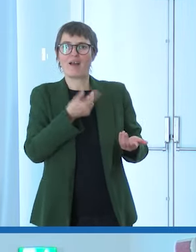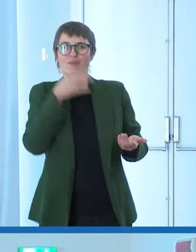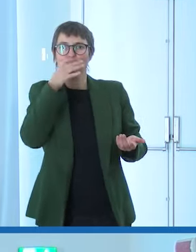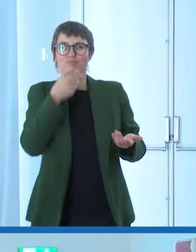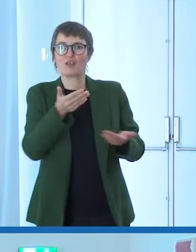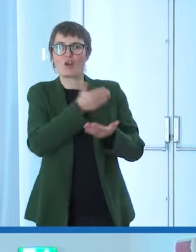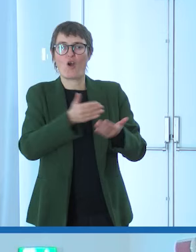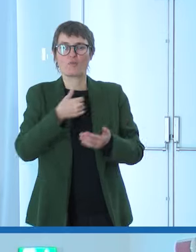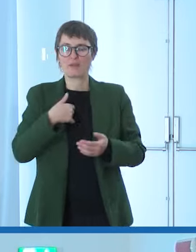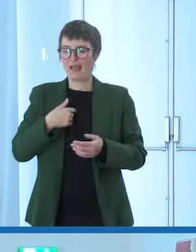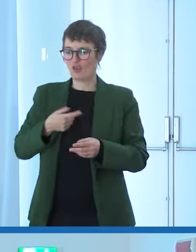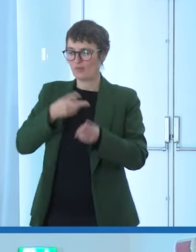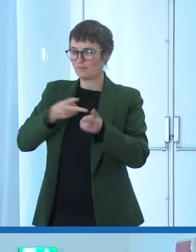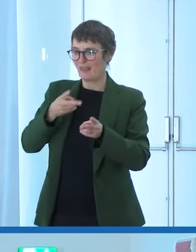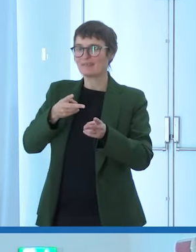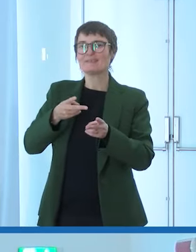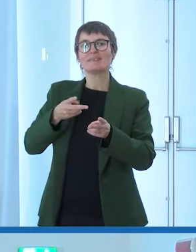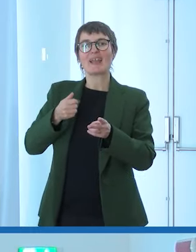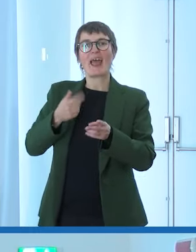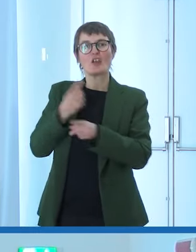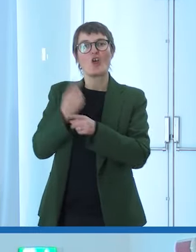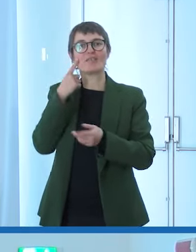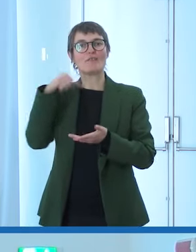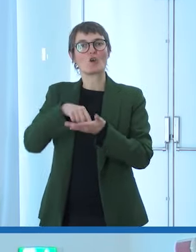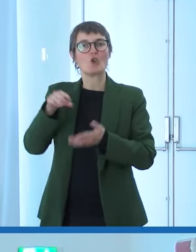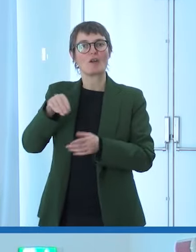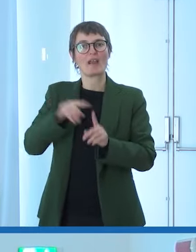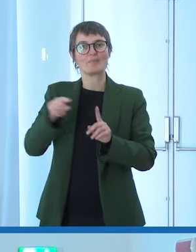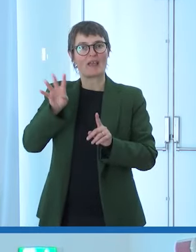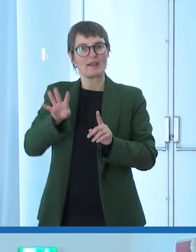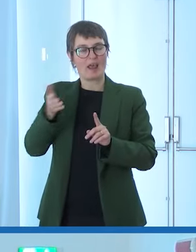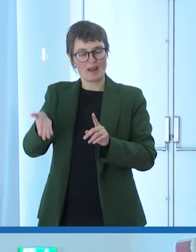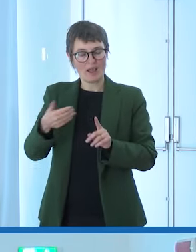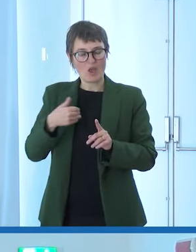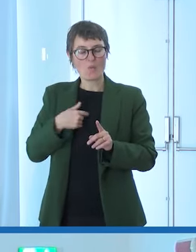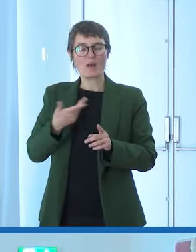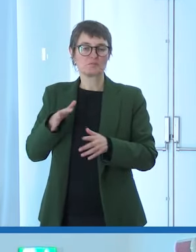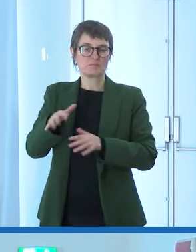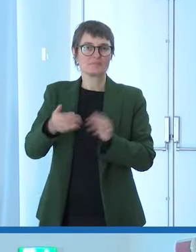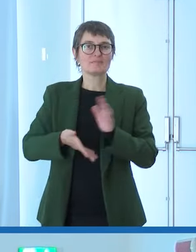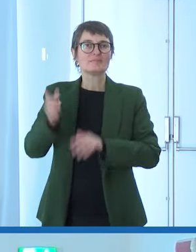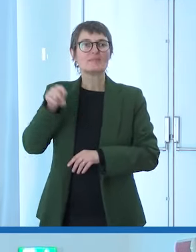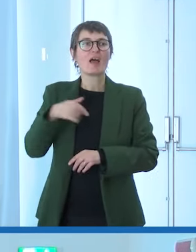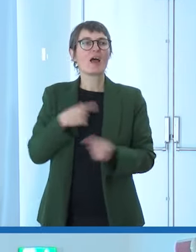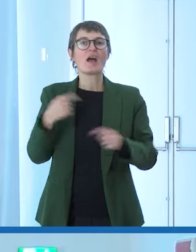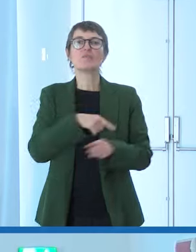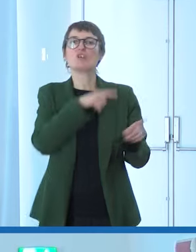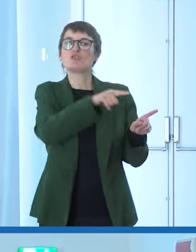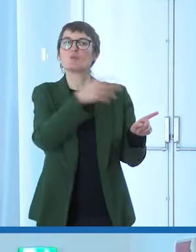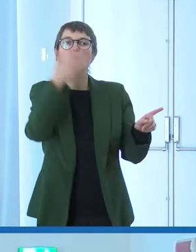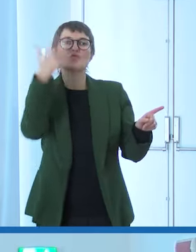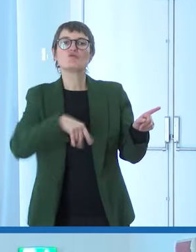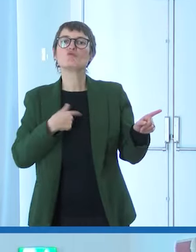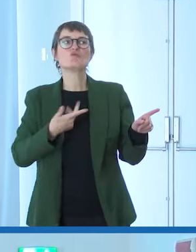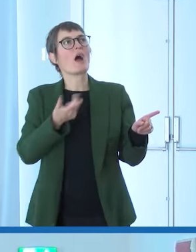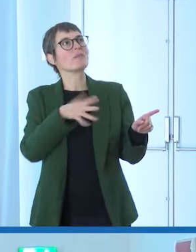posso stare con loro e posso relazionare così invece lui mi ha tagliato il fatto di Beethoven che era sordo e